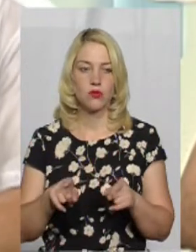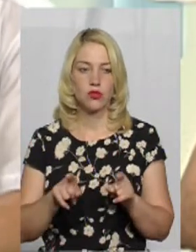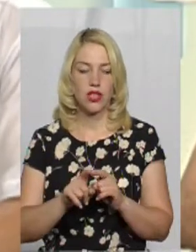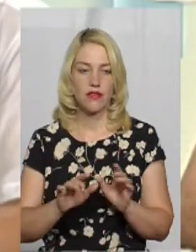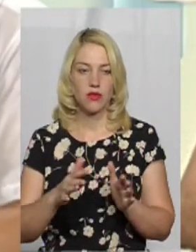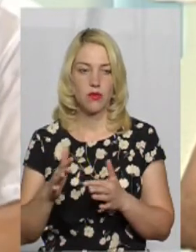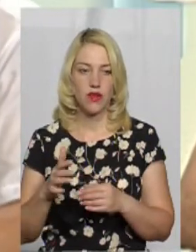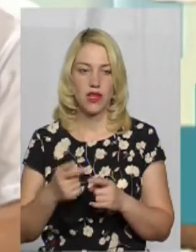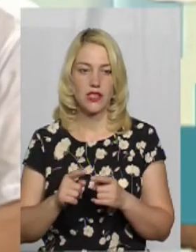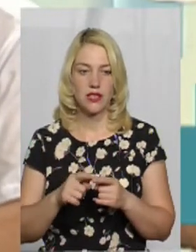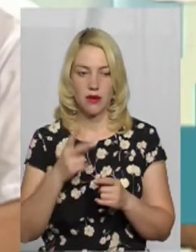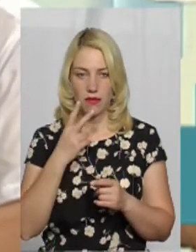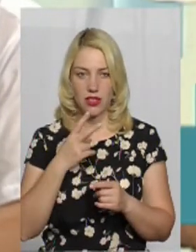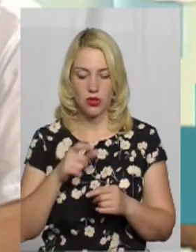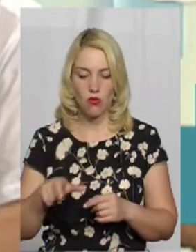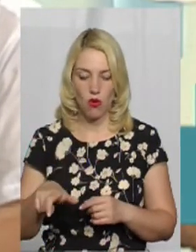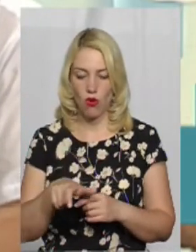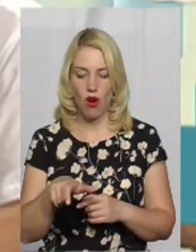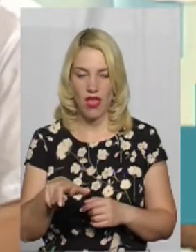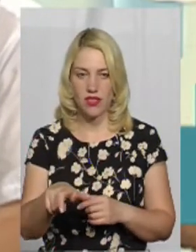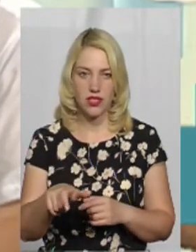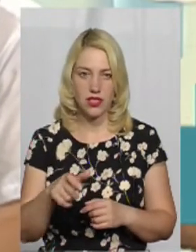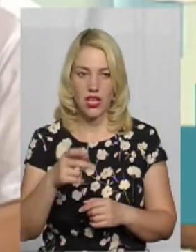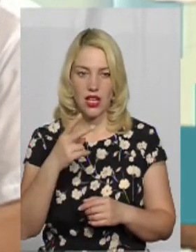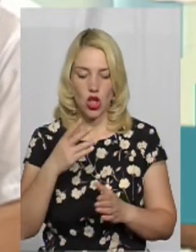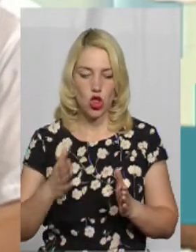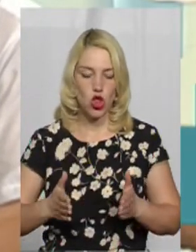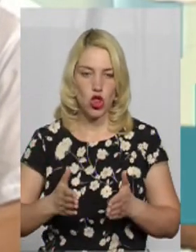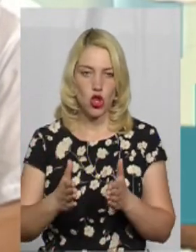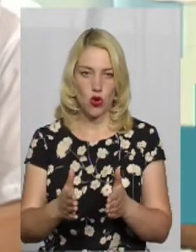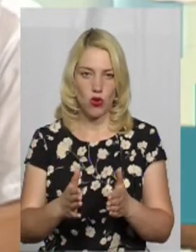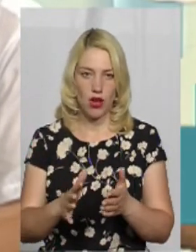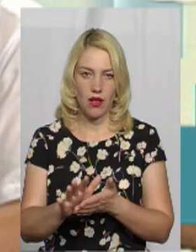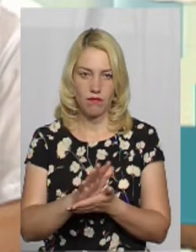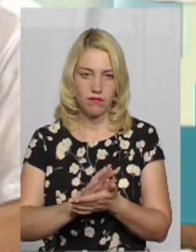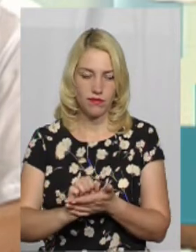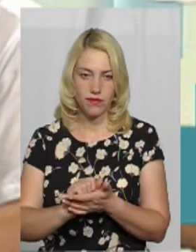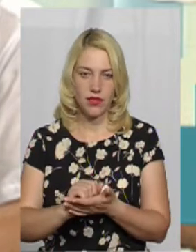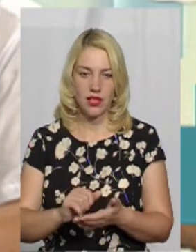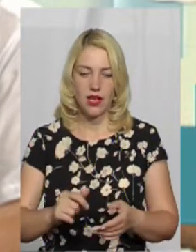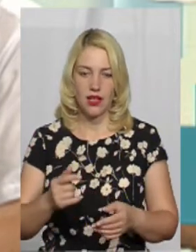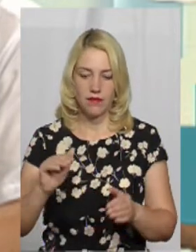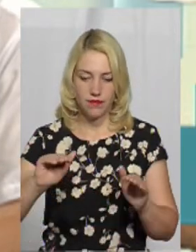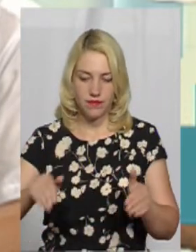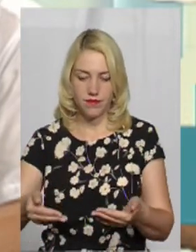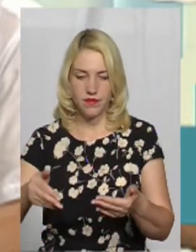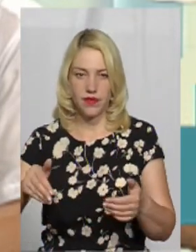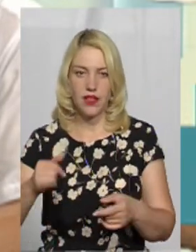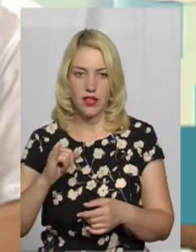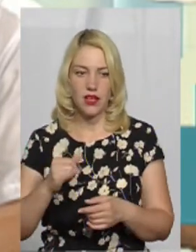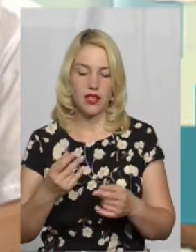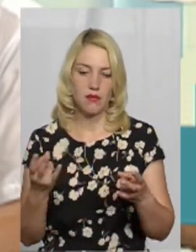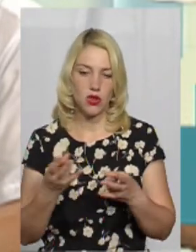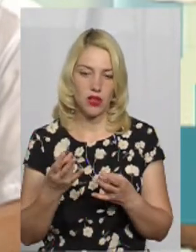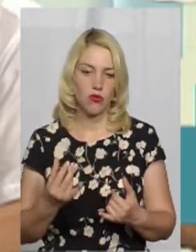стається. Колійність на дорозі, деформація покриття, руйнується дорожнє покриття. Тому це необхідний засіб для збереження